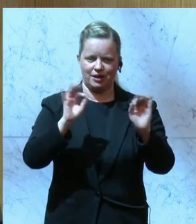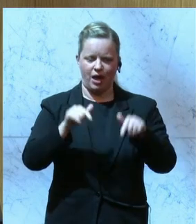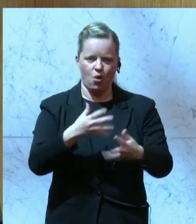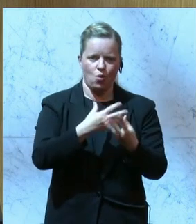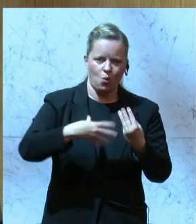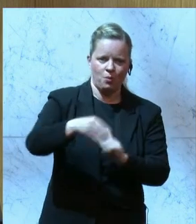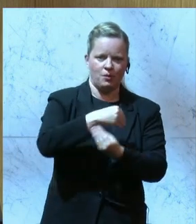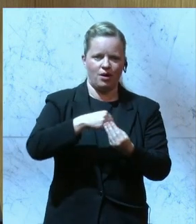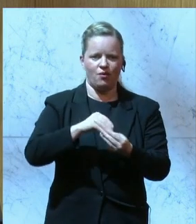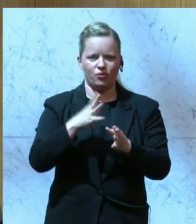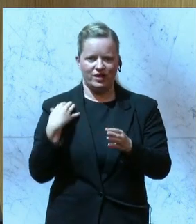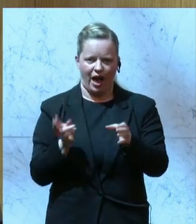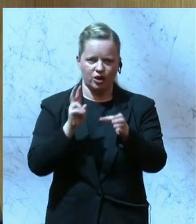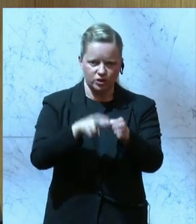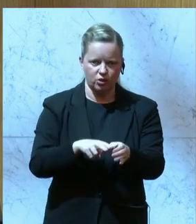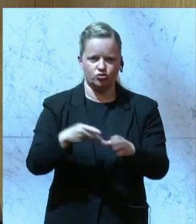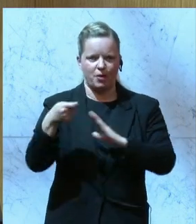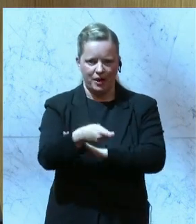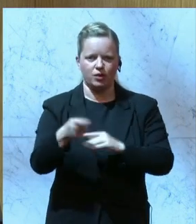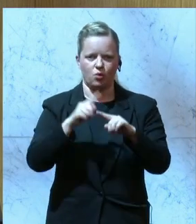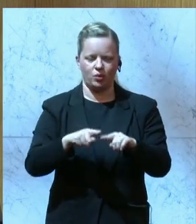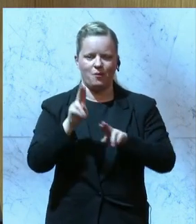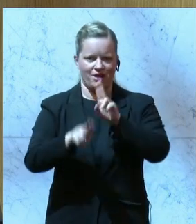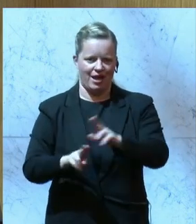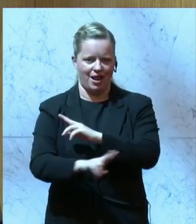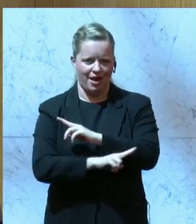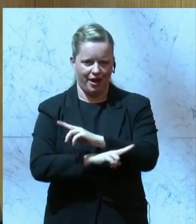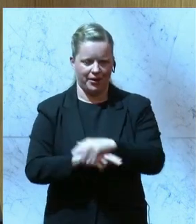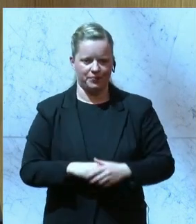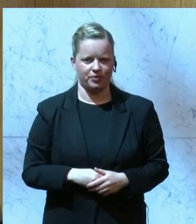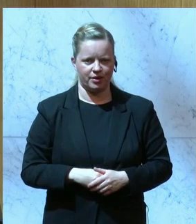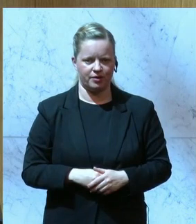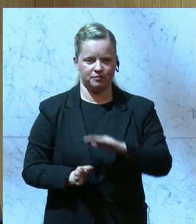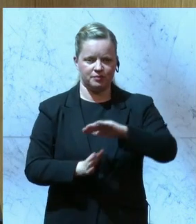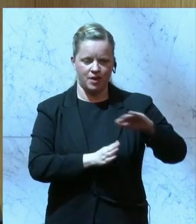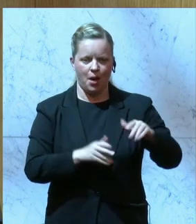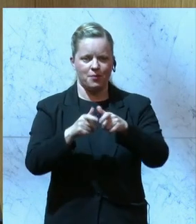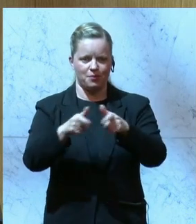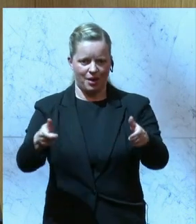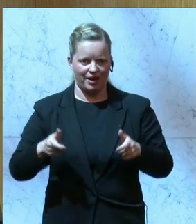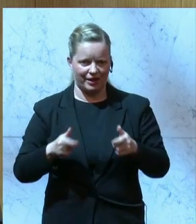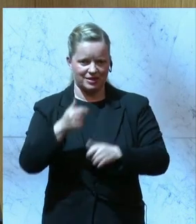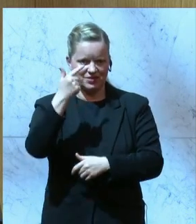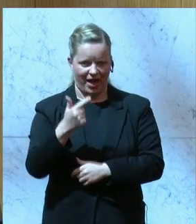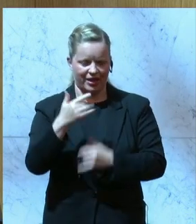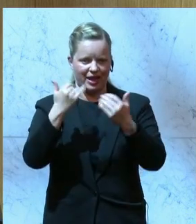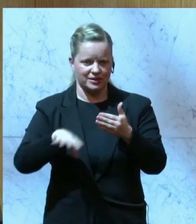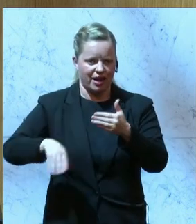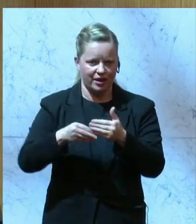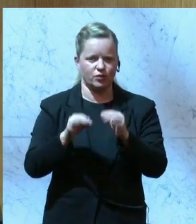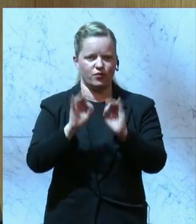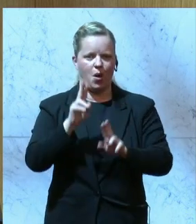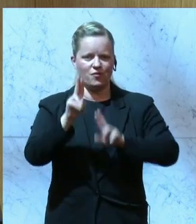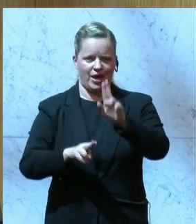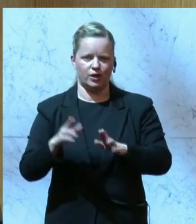Wiedereinsteigerinnen und der Pflegelehre. Und Pflegepaket 2 bringt nun eine Ergänzung für die Pflege